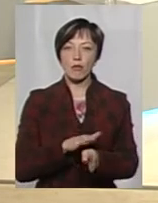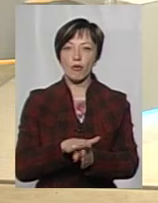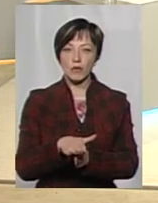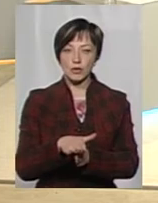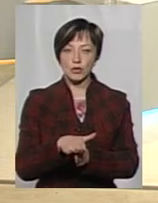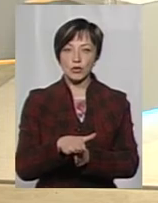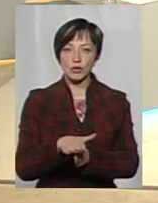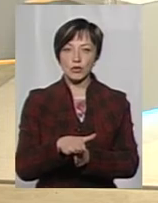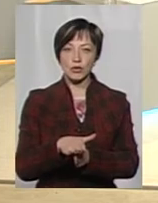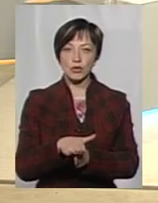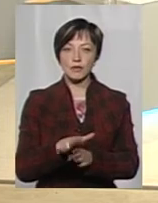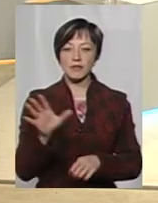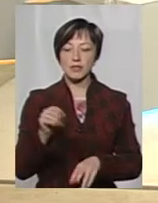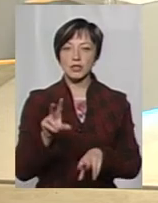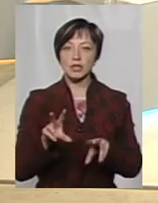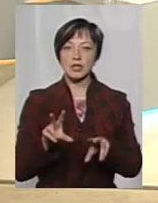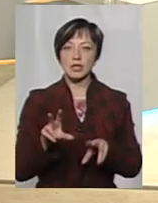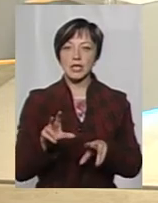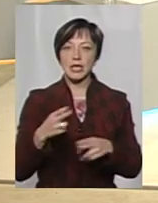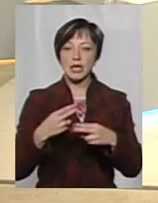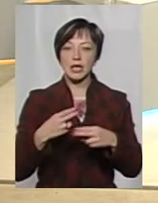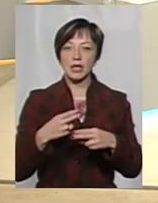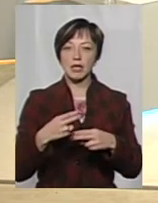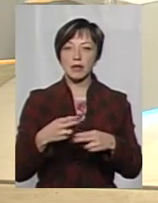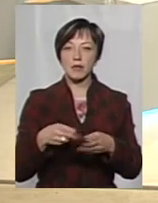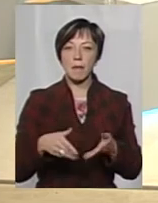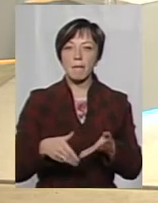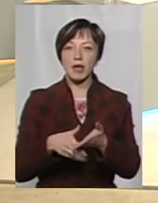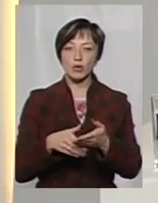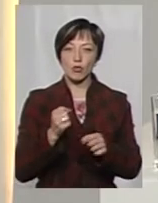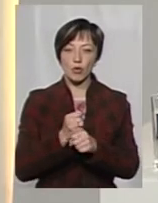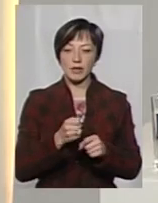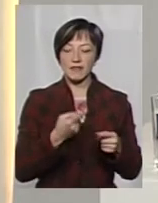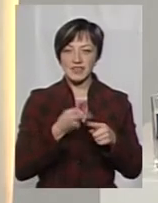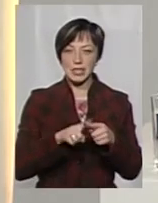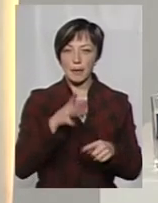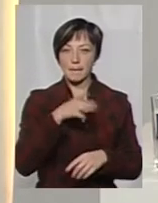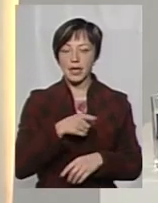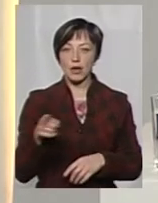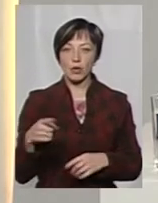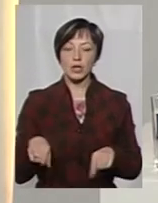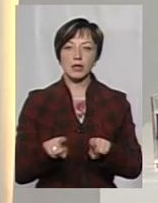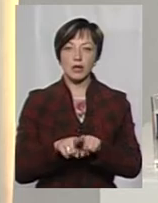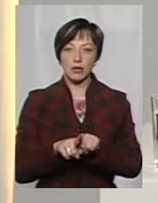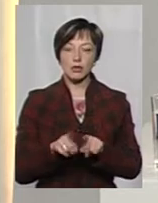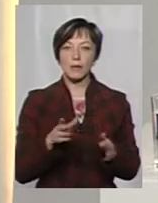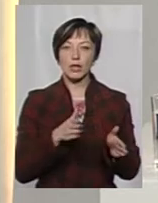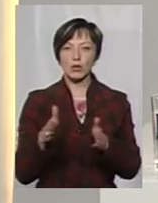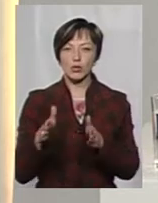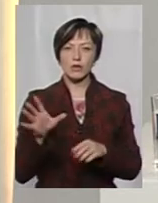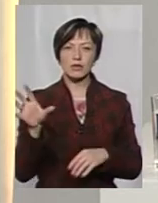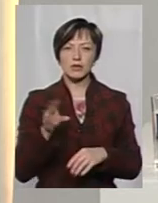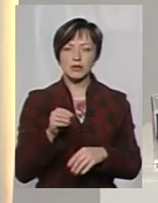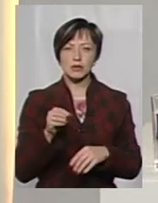всі шансові інструменти для роботи в цей період. Також на підготовку дорожнього